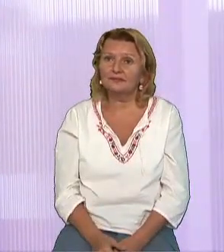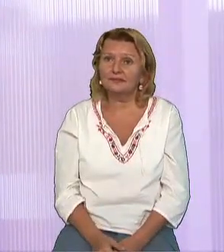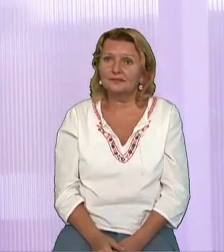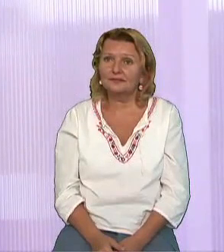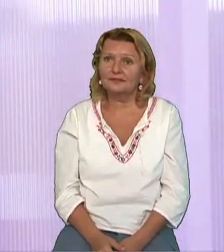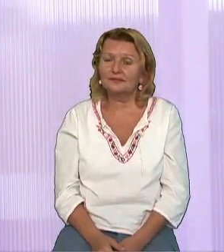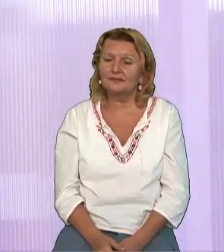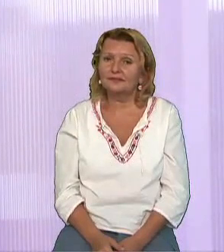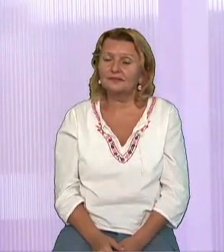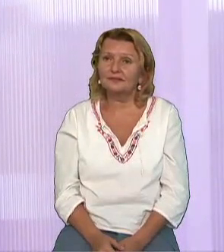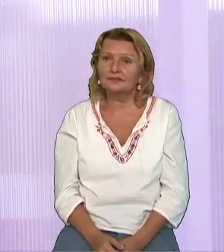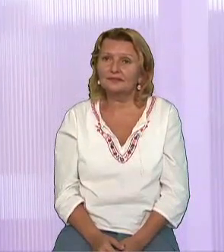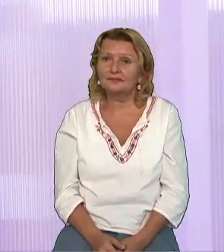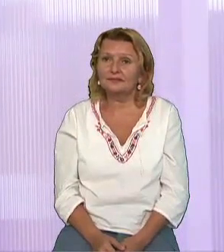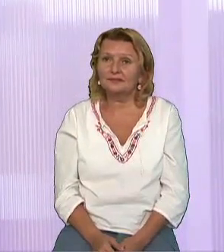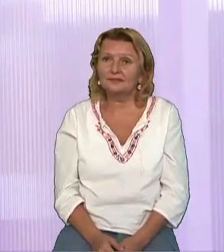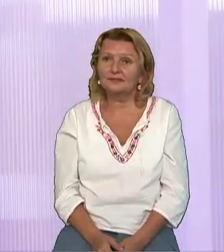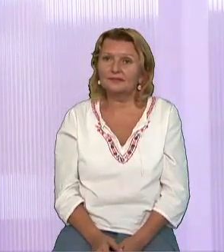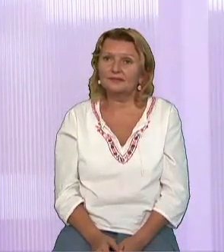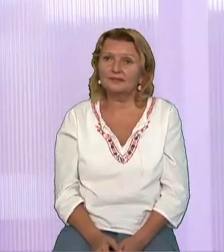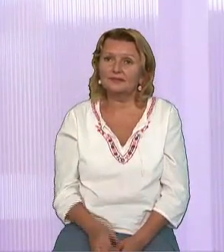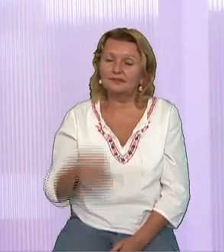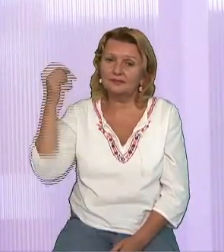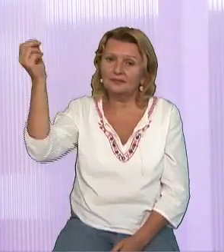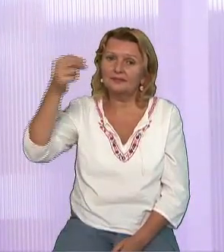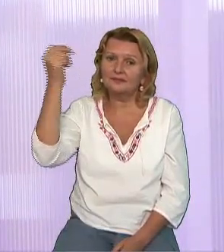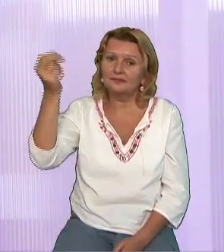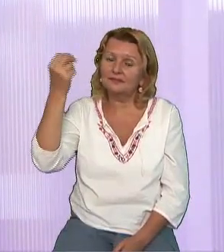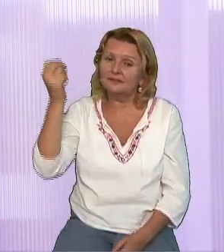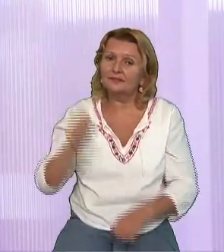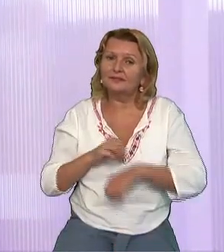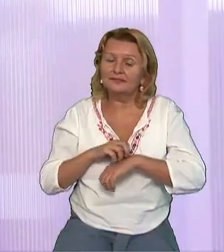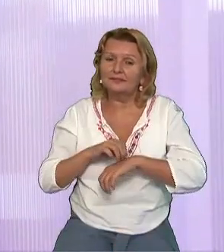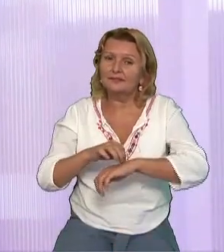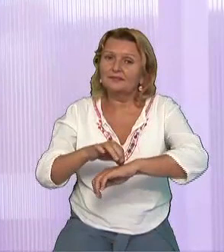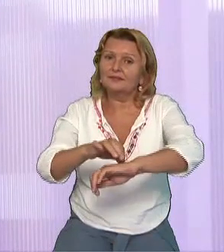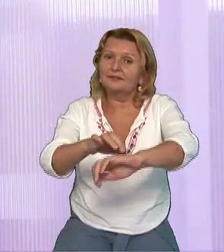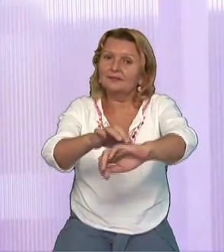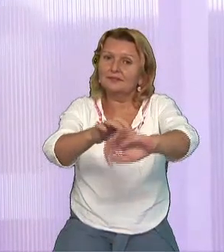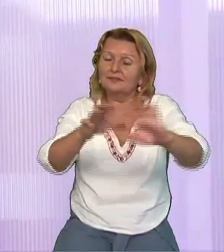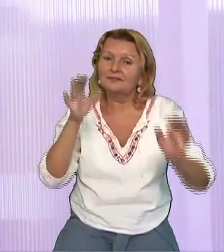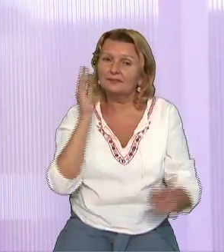pidești cuvântul său, El te duce doar în fericiri.